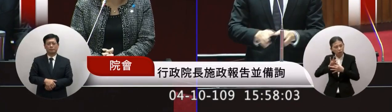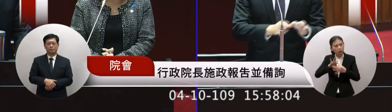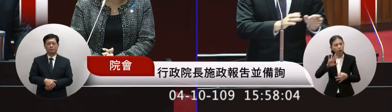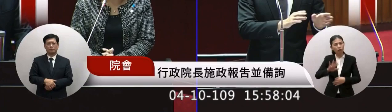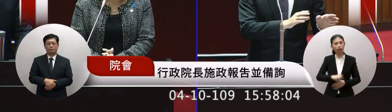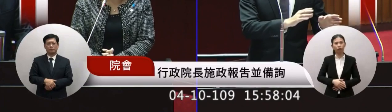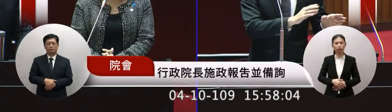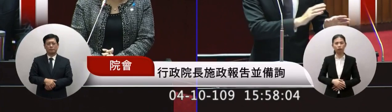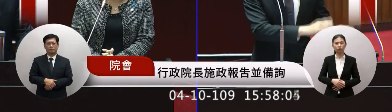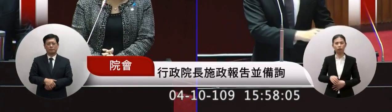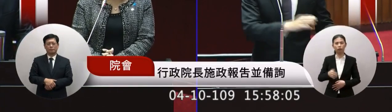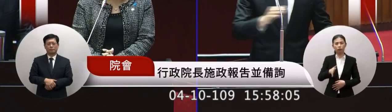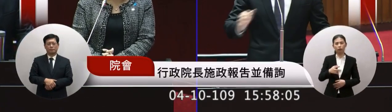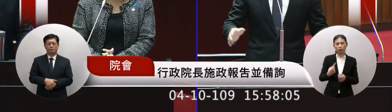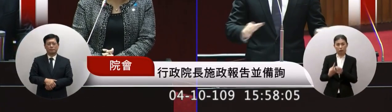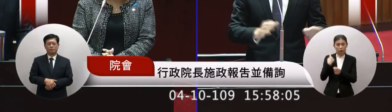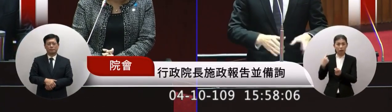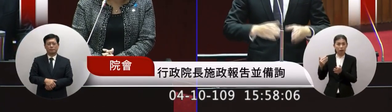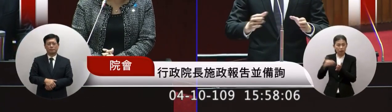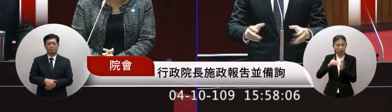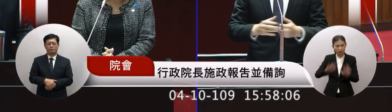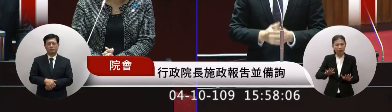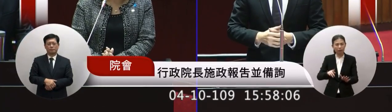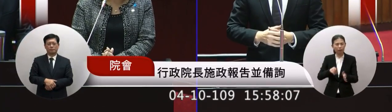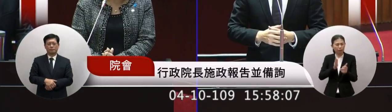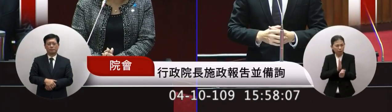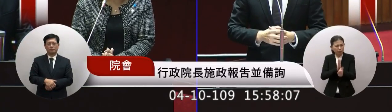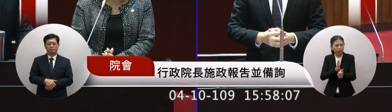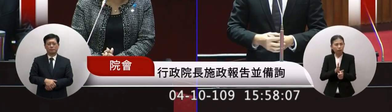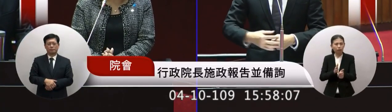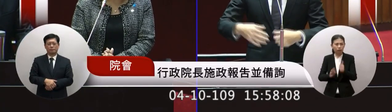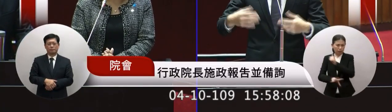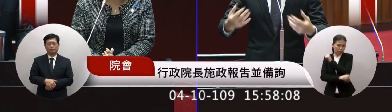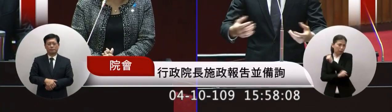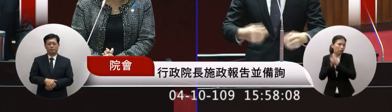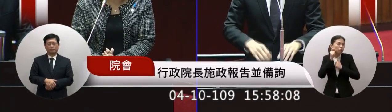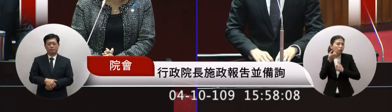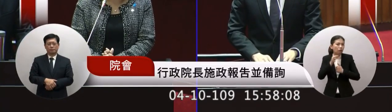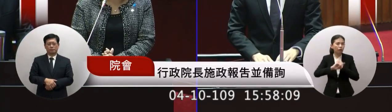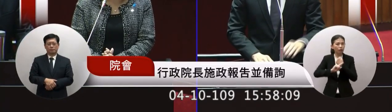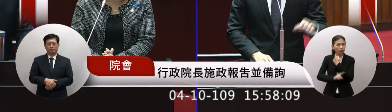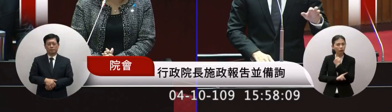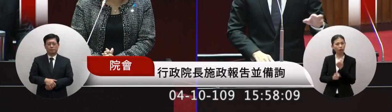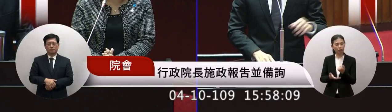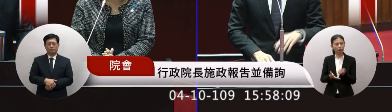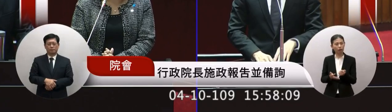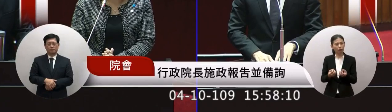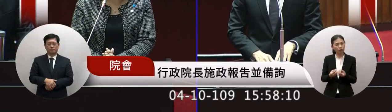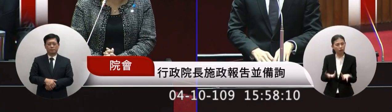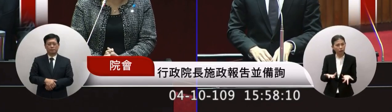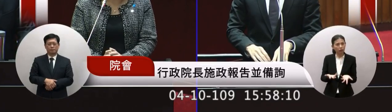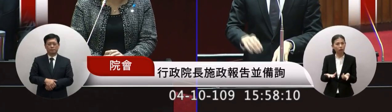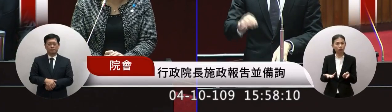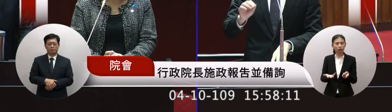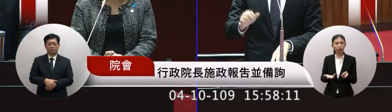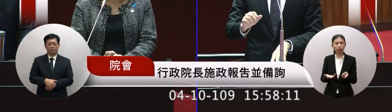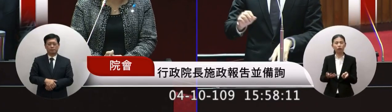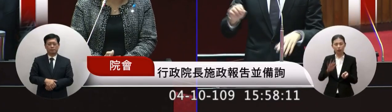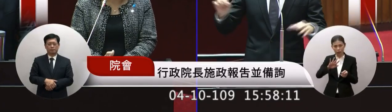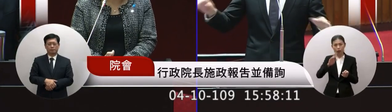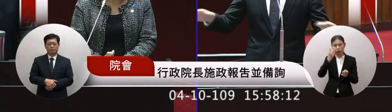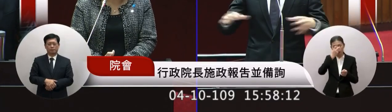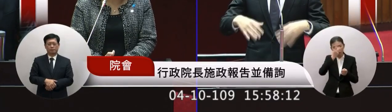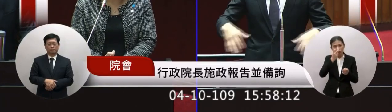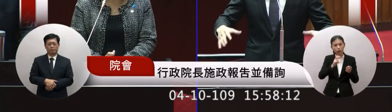對這個對幾年到近年一直在問公上級工資因為雖然說我們現在已經有這個基本工資心意